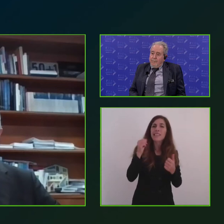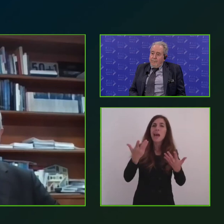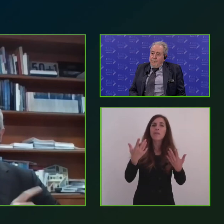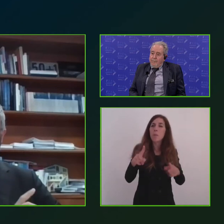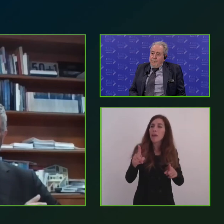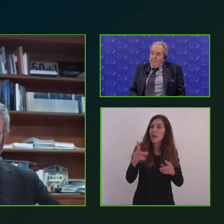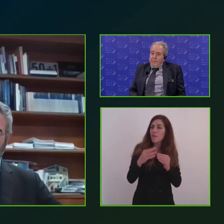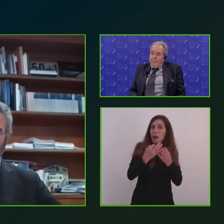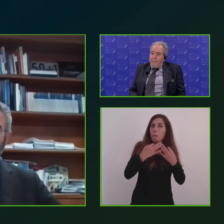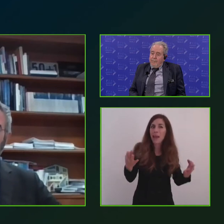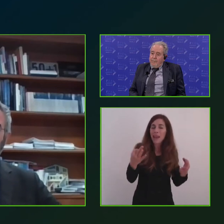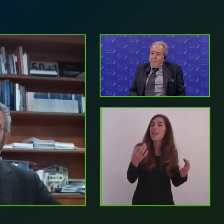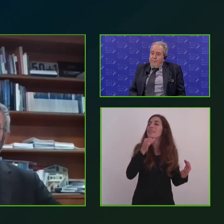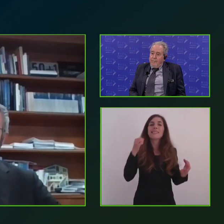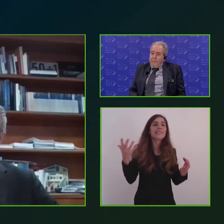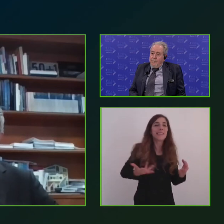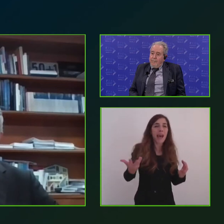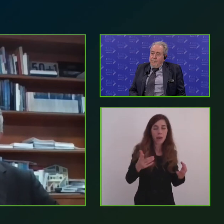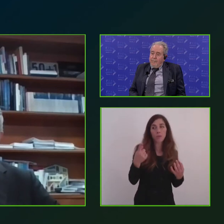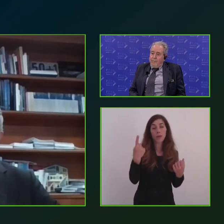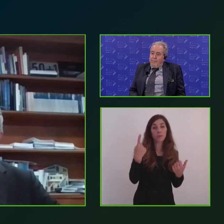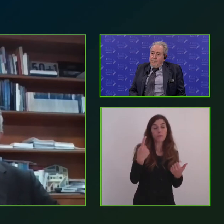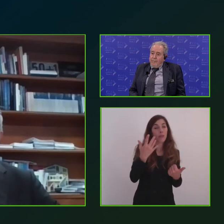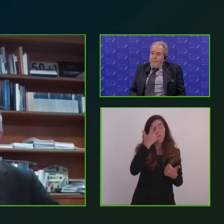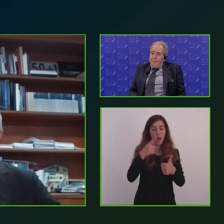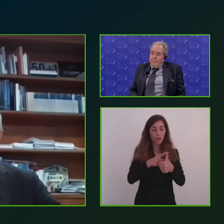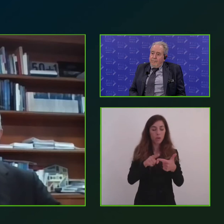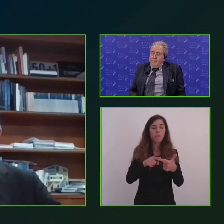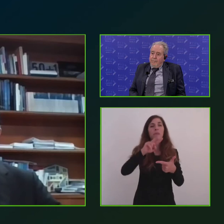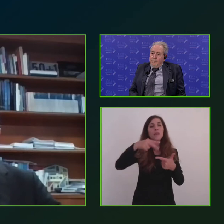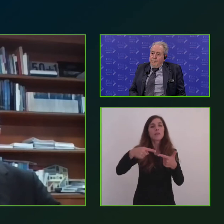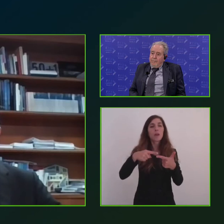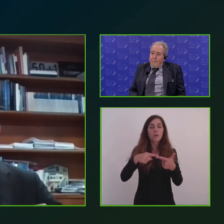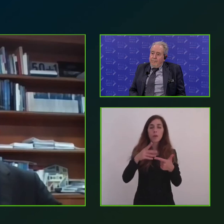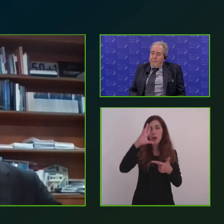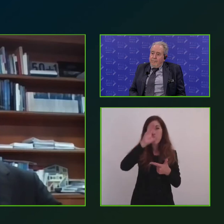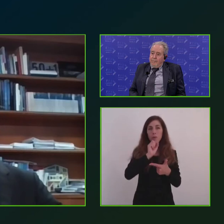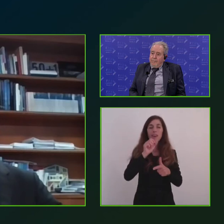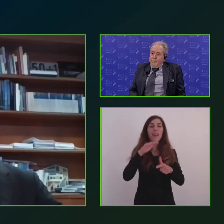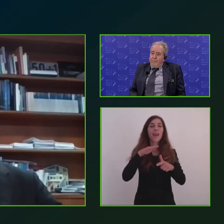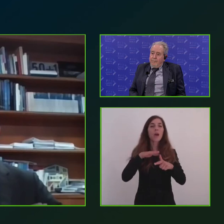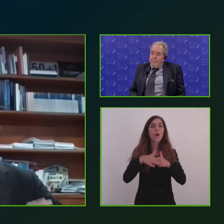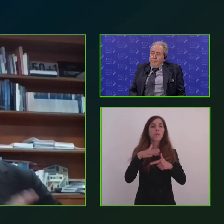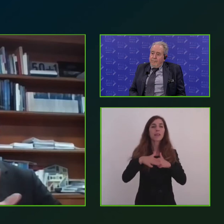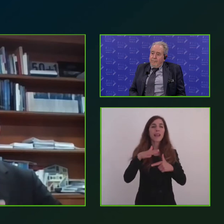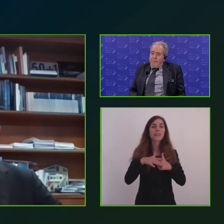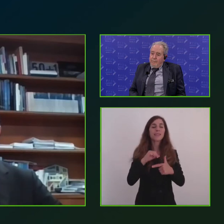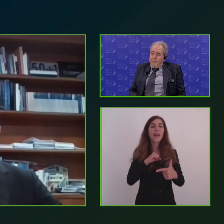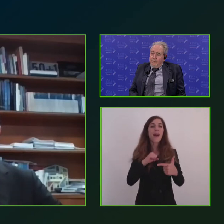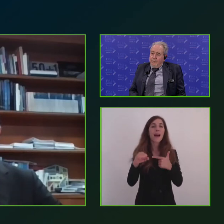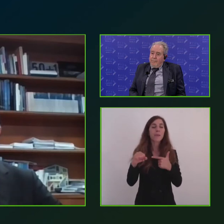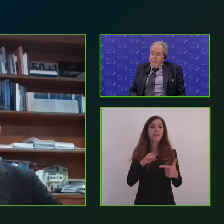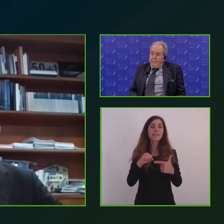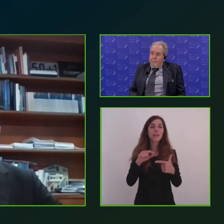fare. In secondo luogo dobbiamo capire quali sono le competenze e le energie delle amministrazioni che servono a